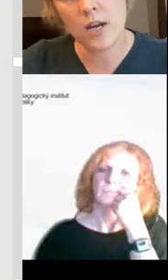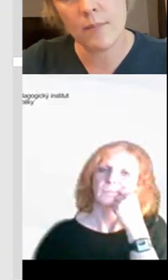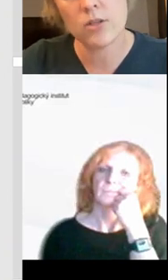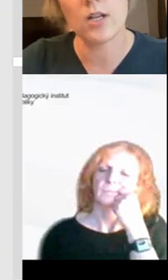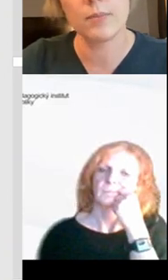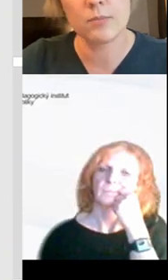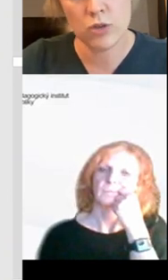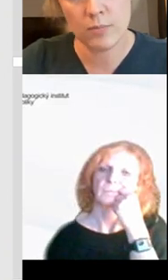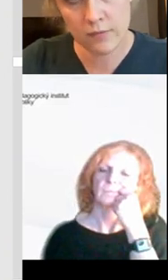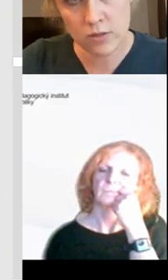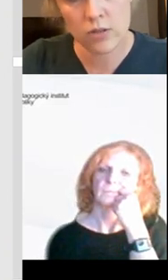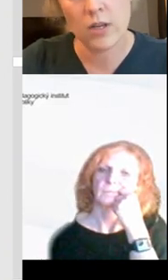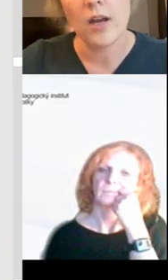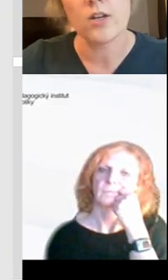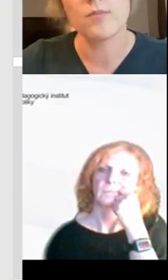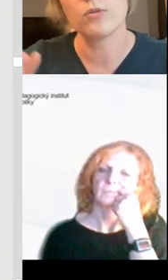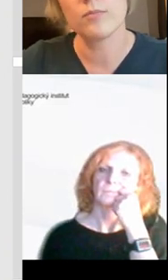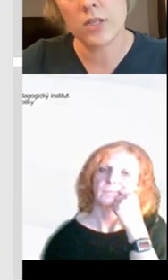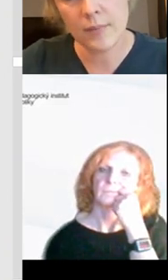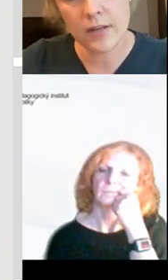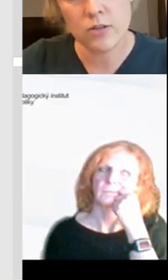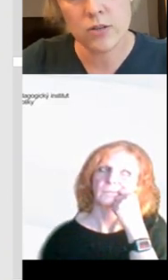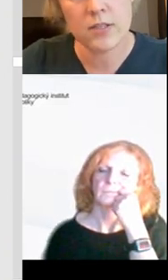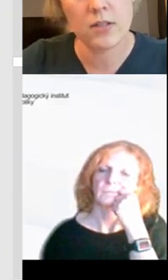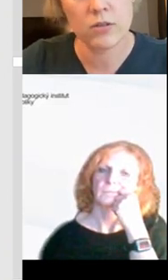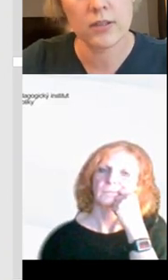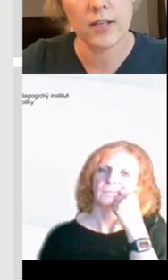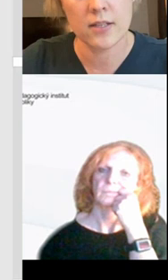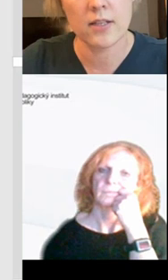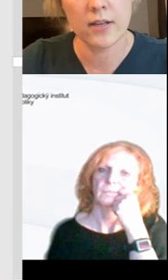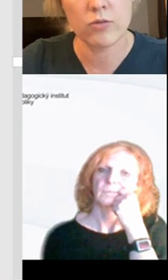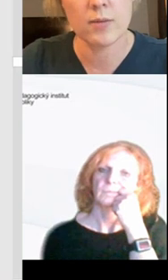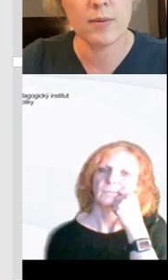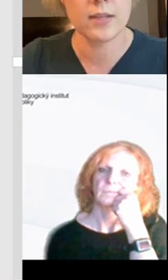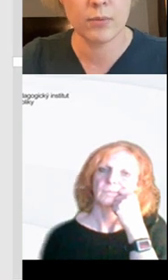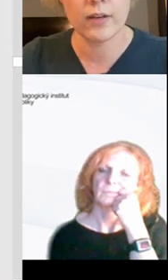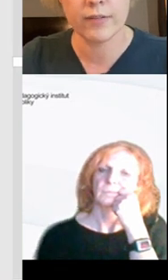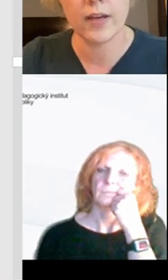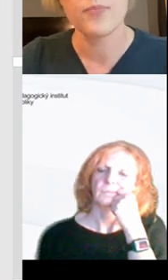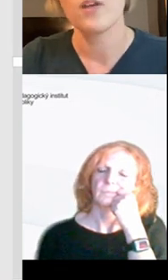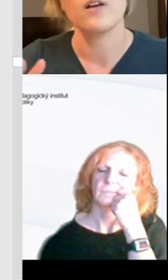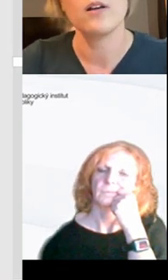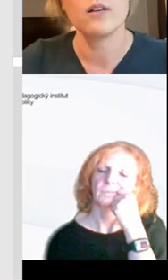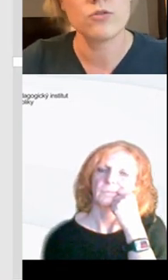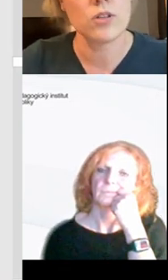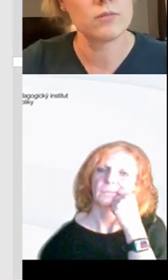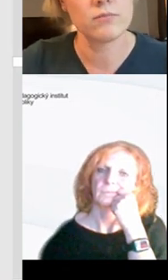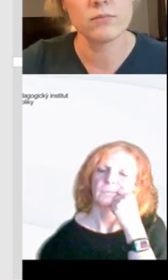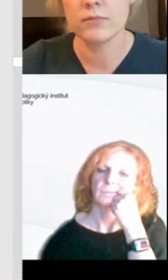že jim potom přidáme, že nadpis může být větší, a že jim potom přidáme další věci, které se týkají už třeba i typografie,